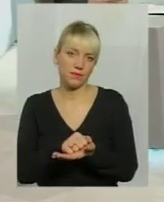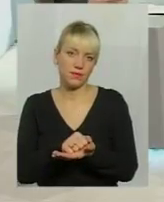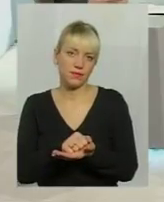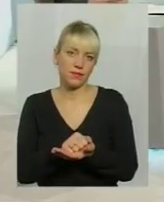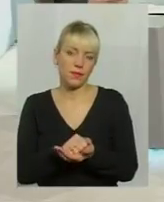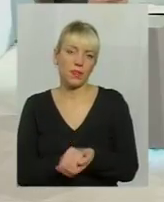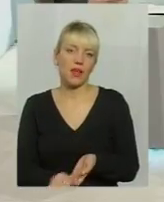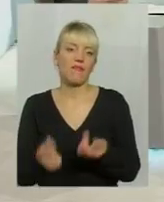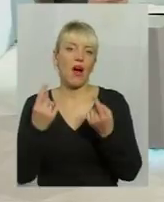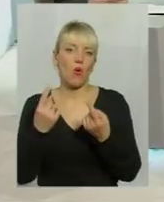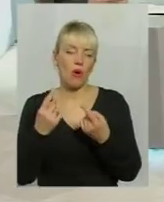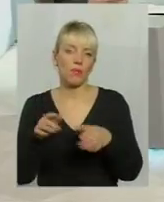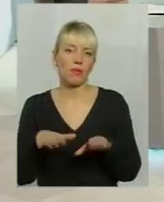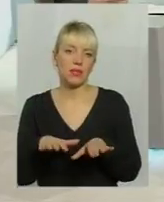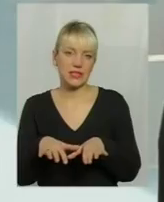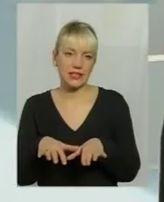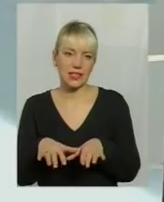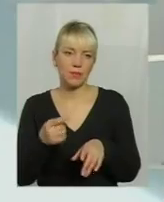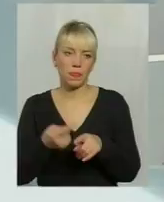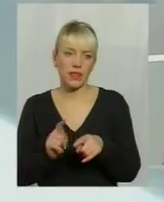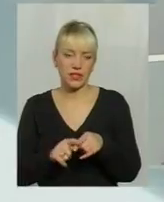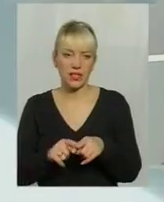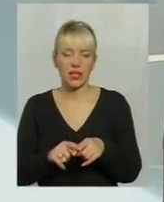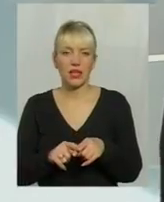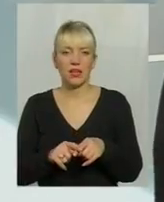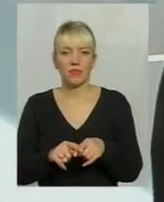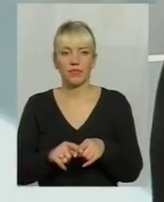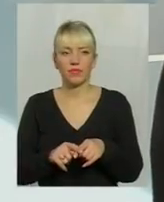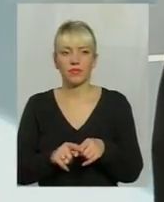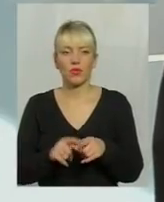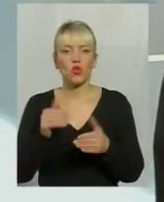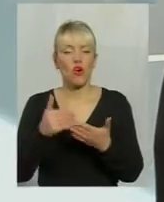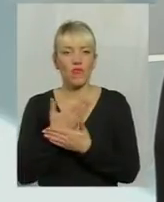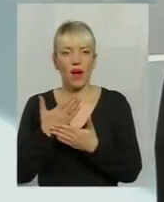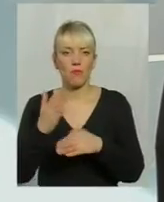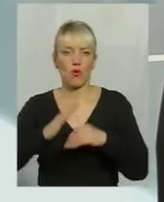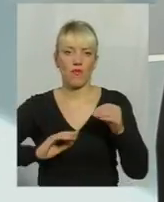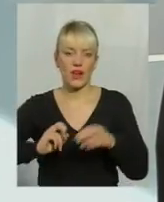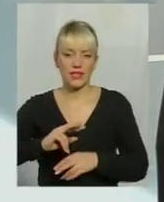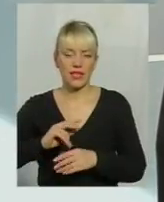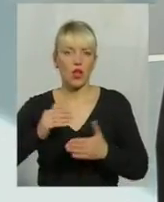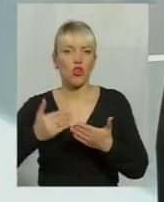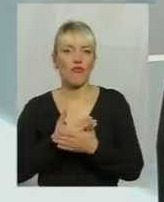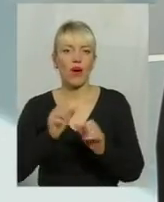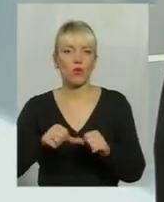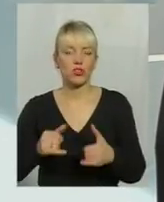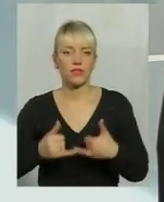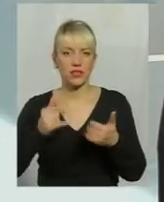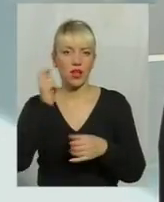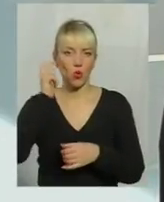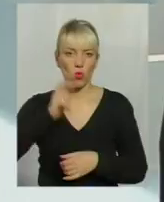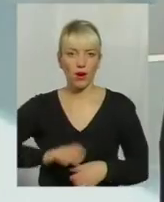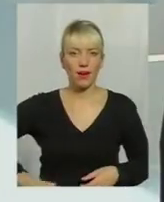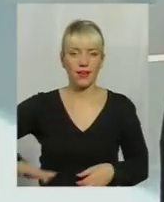вже вагоме місце. Це досить нова професія, досить нова можливість для України, принаймні.